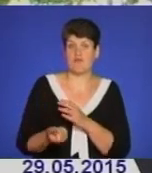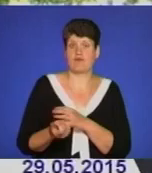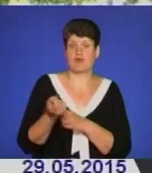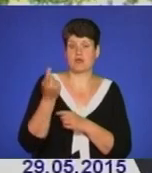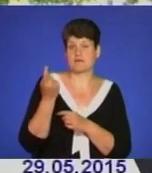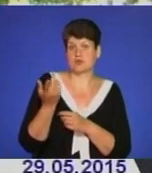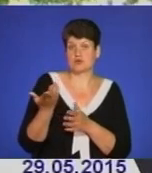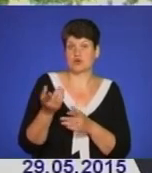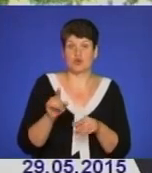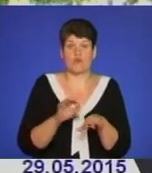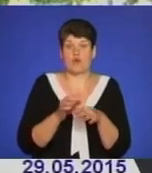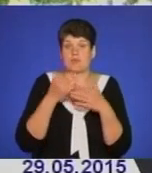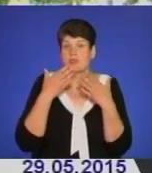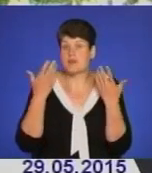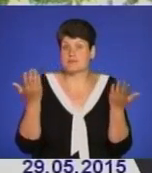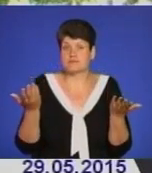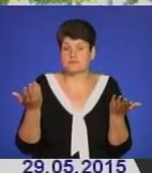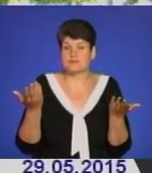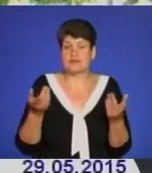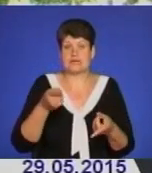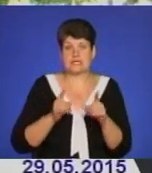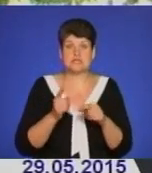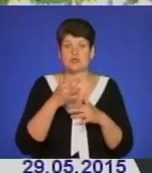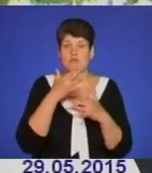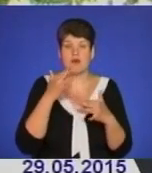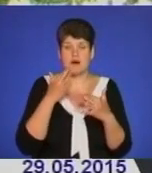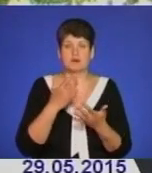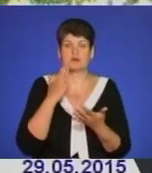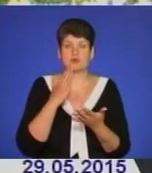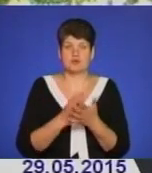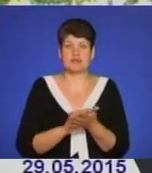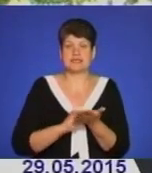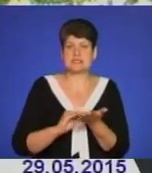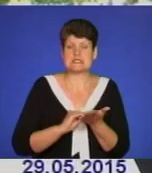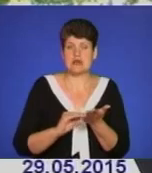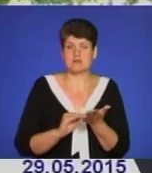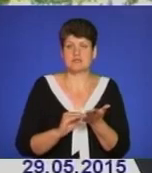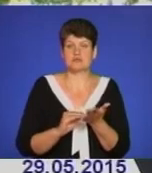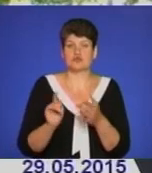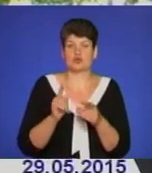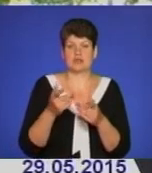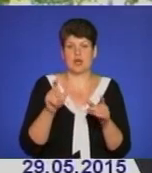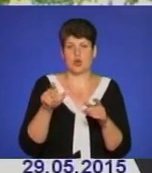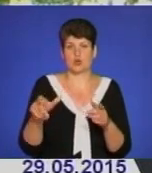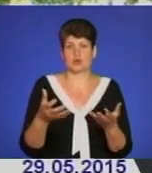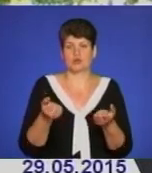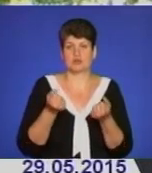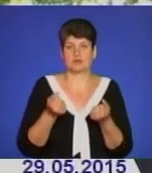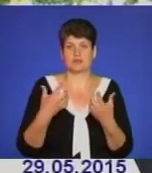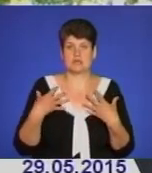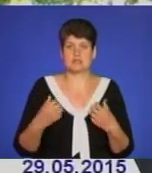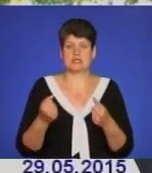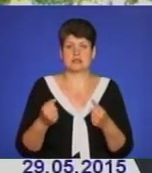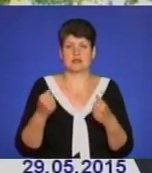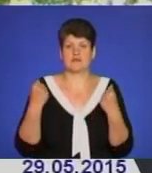хвороби немає. І дійсно багато є таких записів, де люди отримують сілення фізичні, а